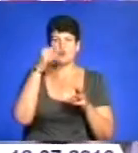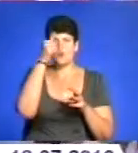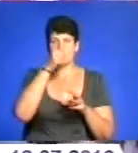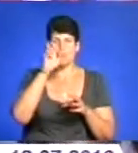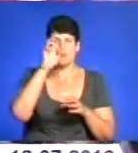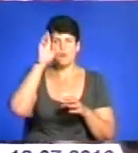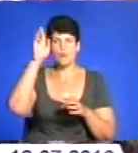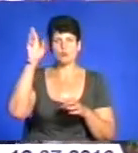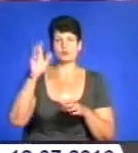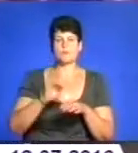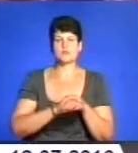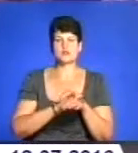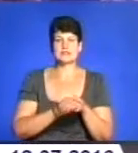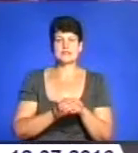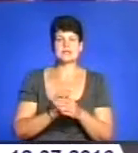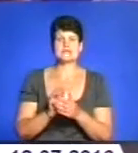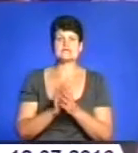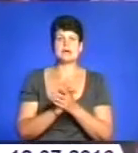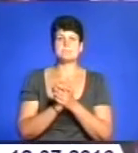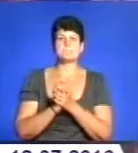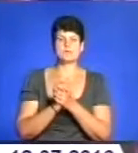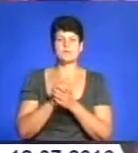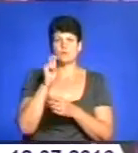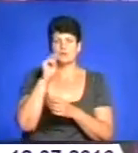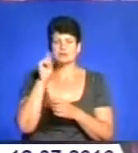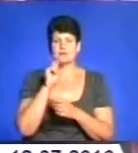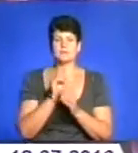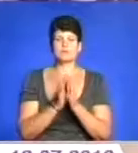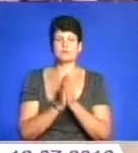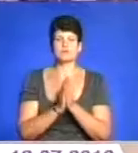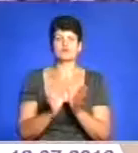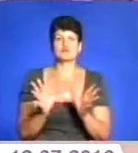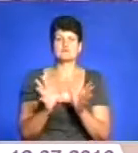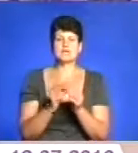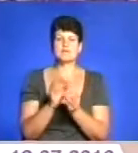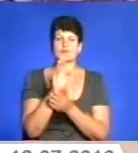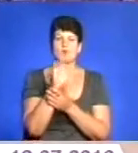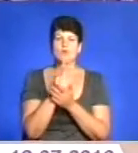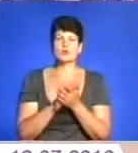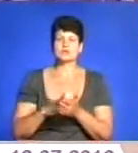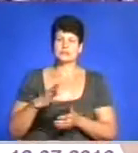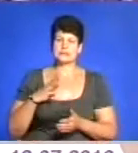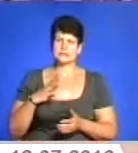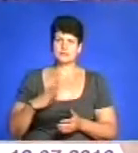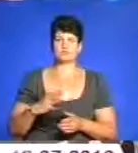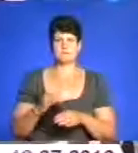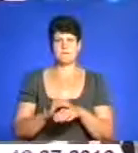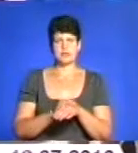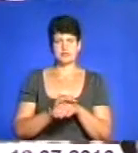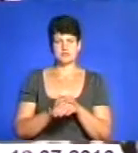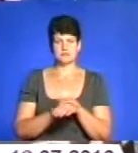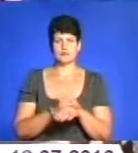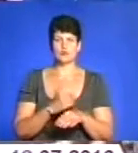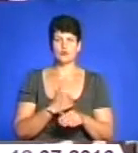молитві за мир в Україні. Відтак архієрей закликав Прочан до взаємного прощення, терпимості та милосердя. Ми